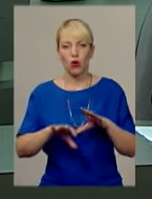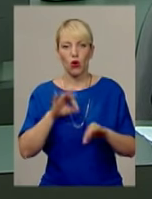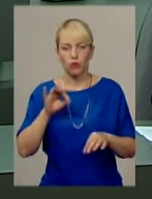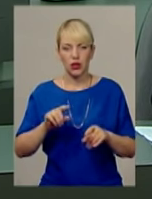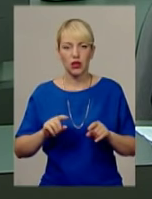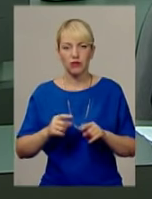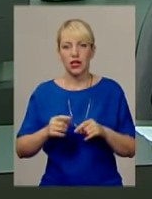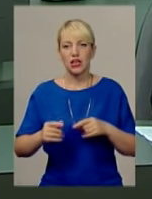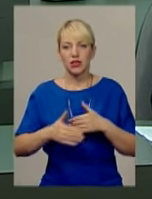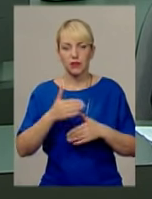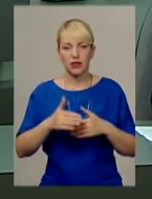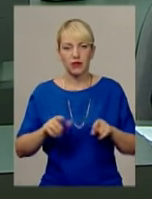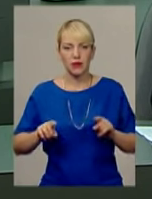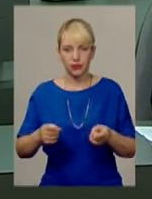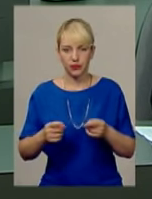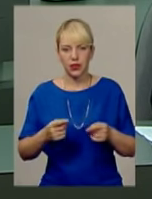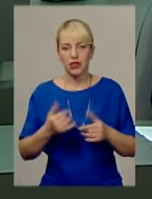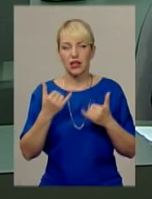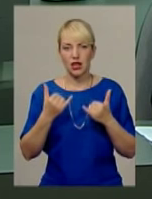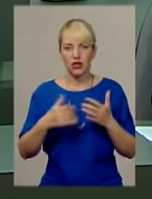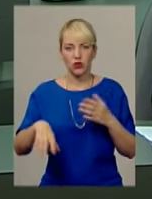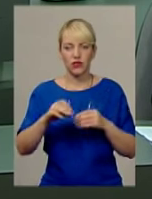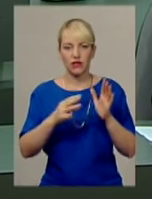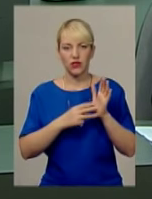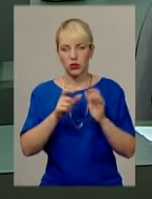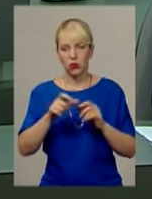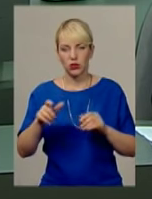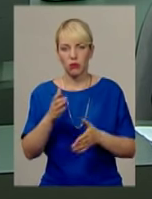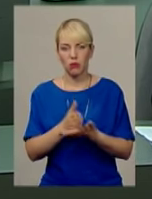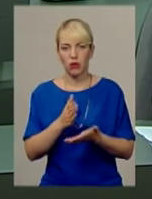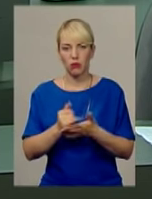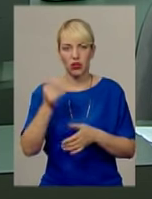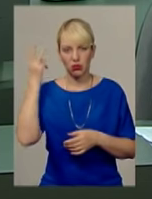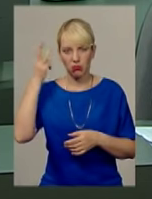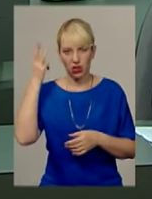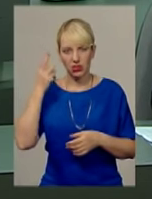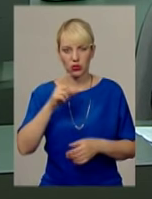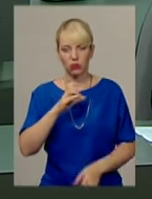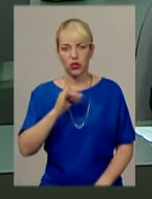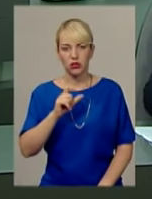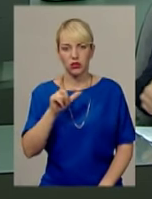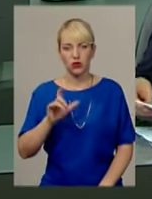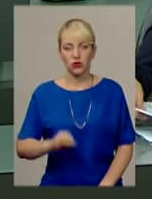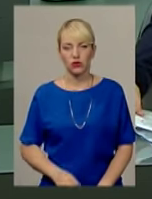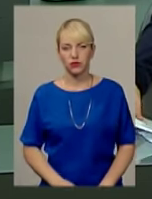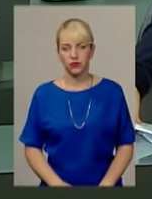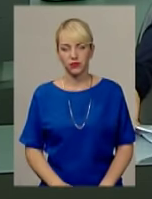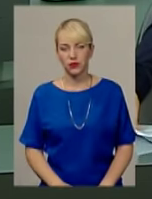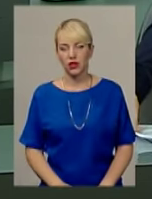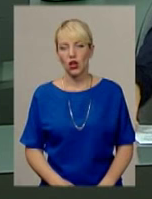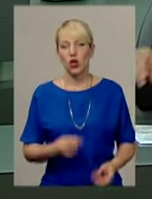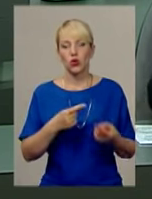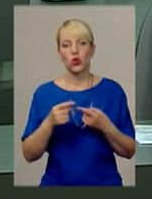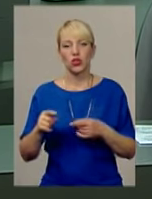запобіжний захід – взяття під варту. Наразі усі 8 осіб перебувають в Хмельницькому слідчому ізоляторі. До